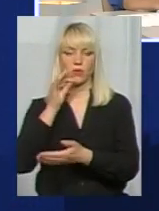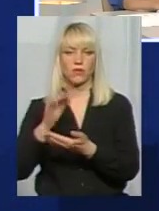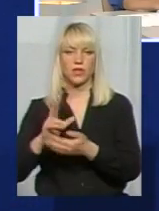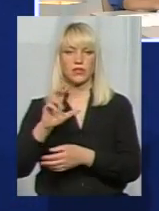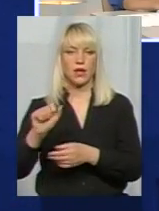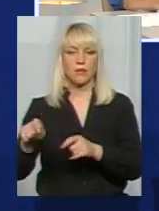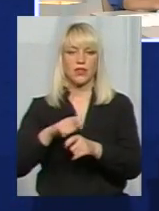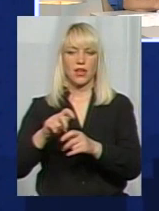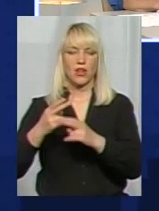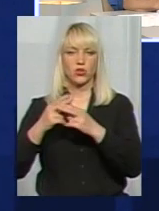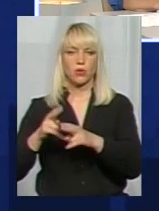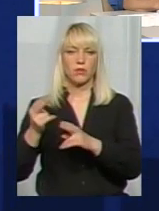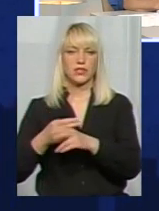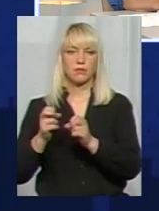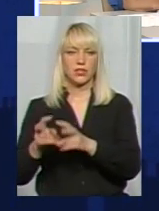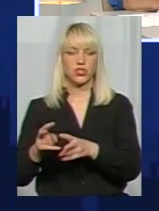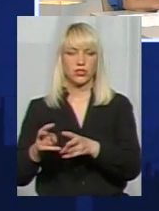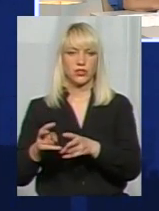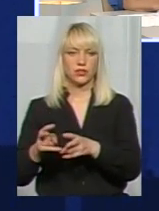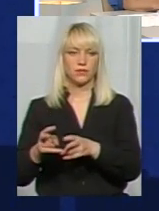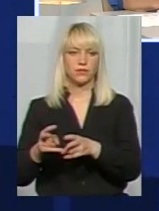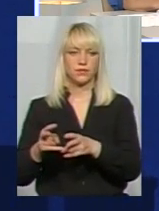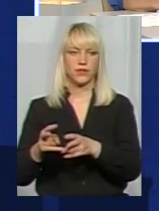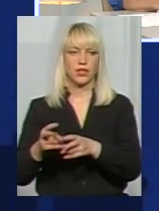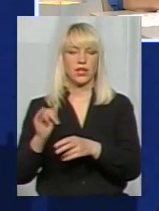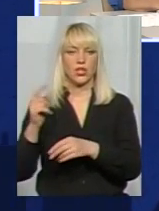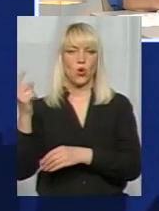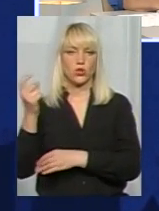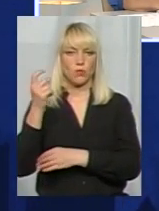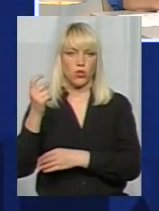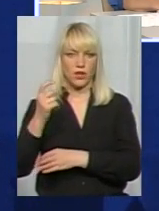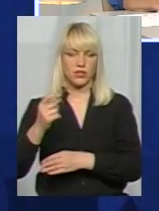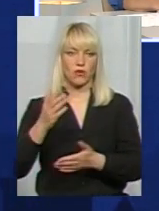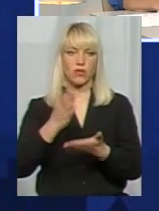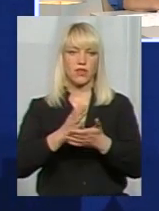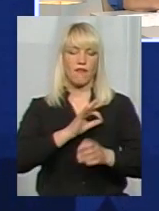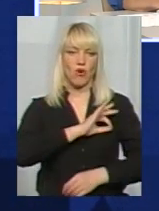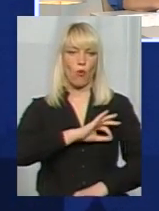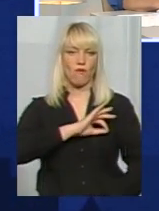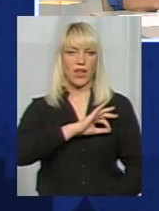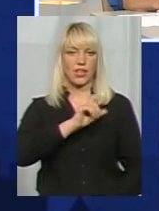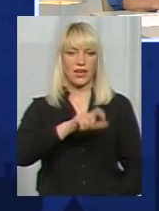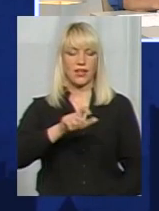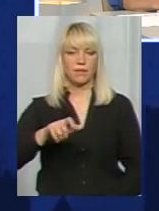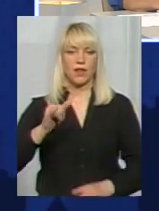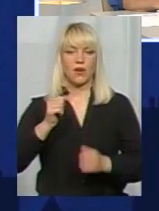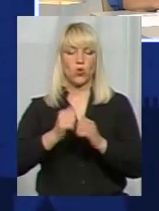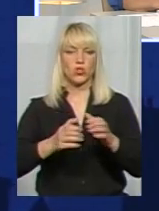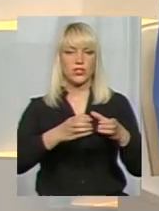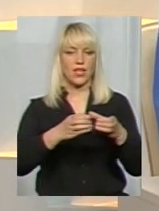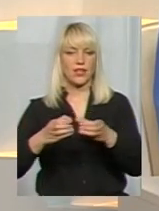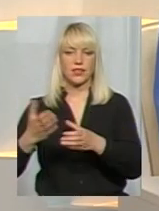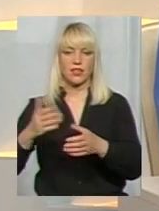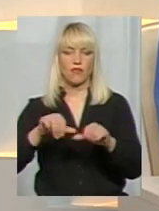за матеріально-технічне забезпечення і господарство. Є вихователі. На кожний загін, який